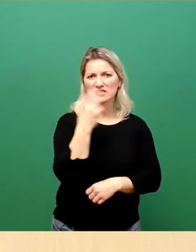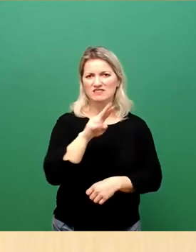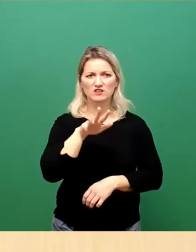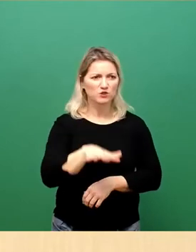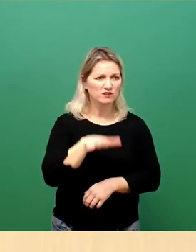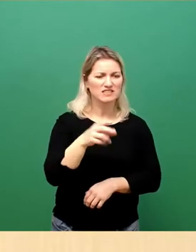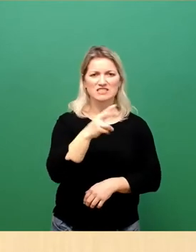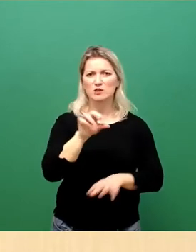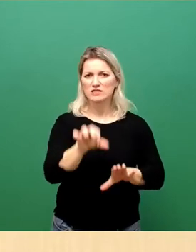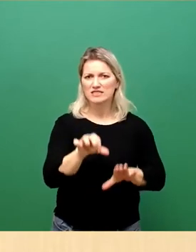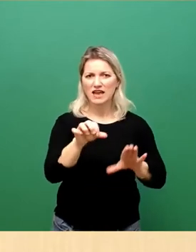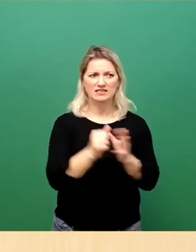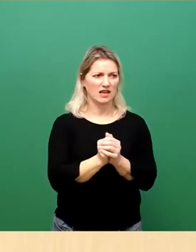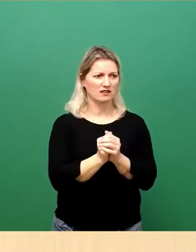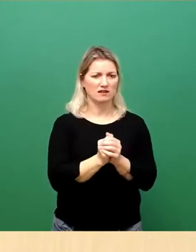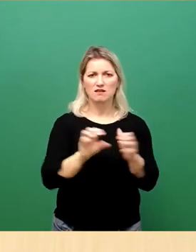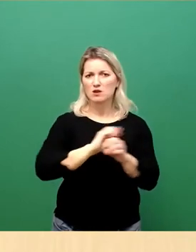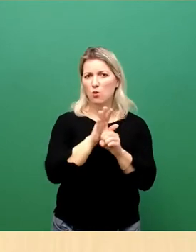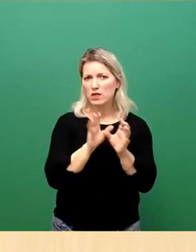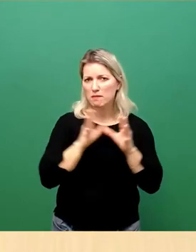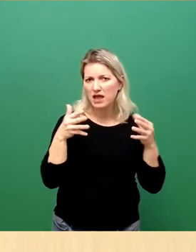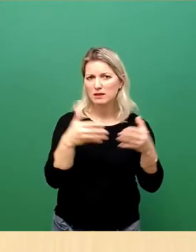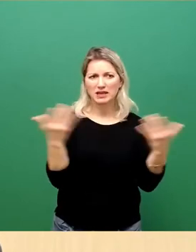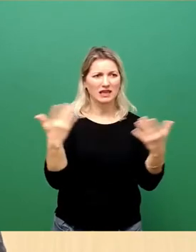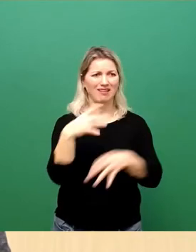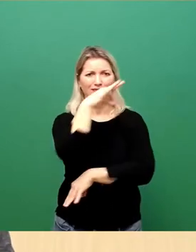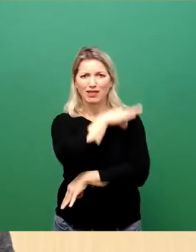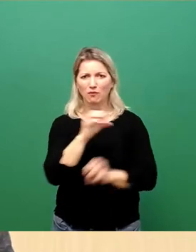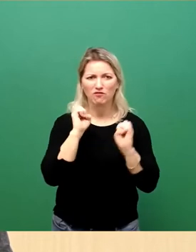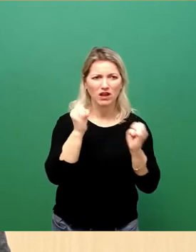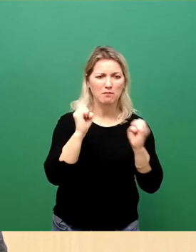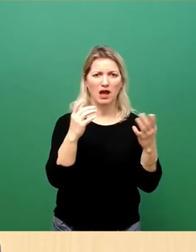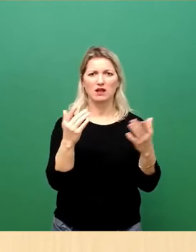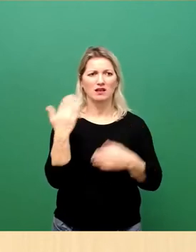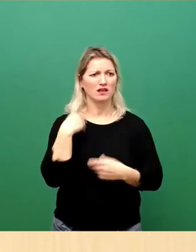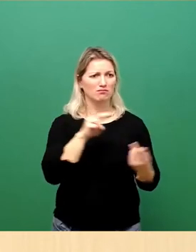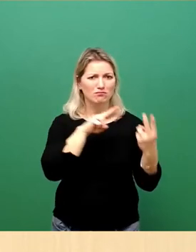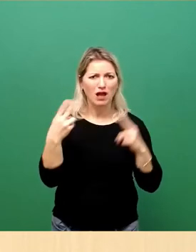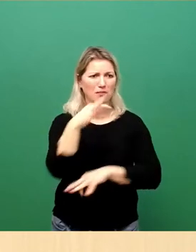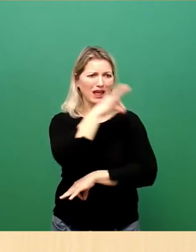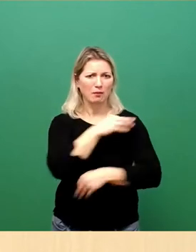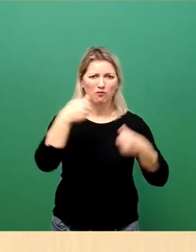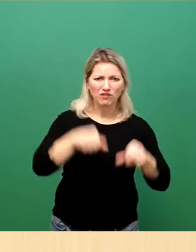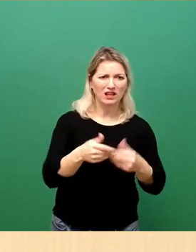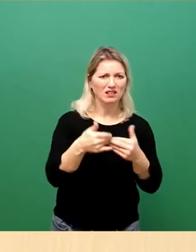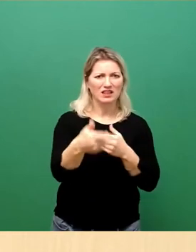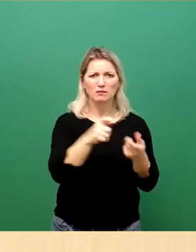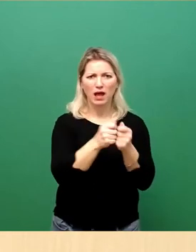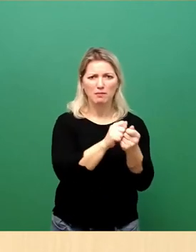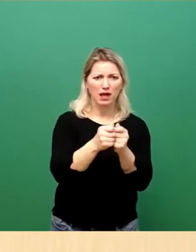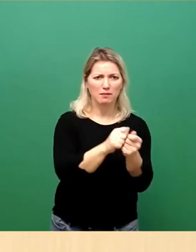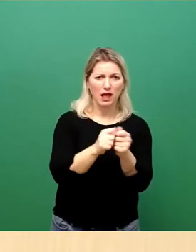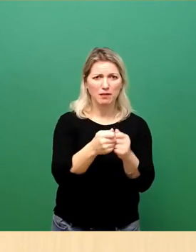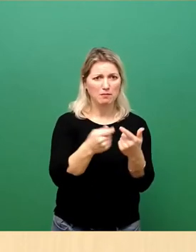die Corona-Pandemie, die Impfkampagne, die anstehende Umsetzung einrichtungsbezogener Impfpflicht und jetzt die Situation rund um den